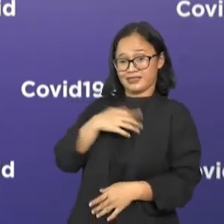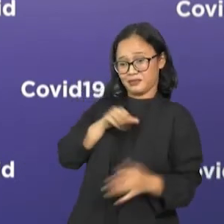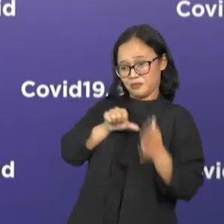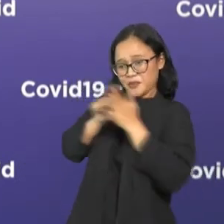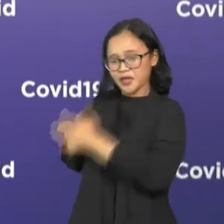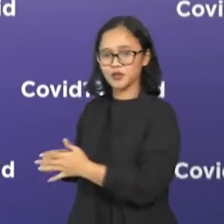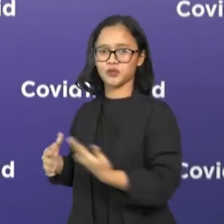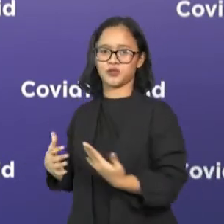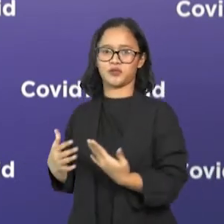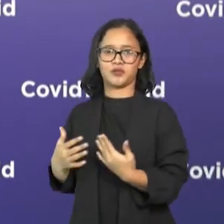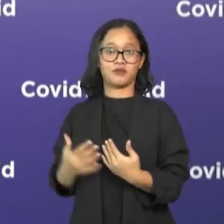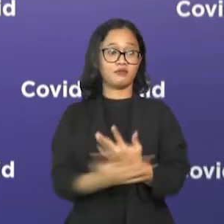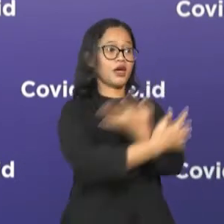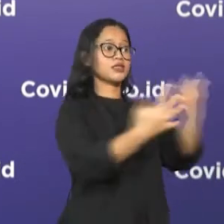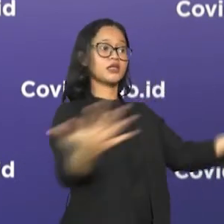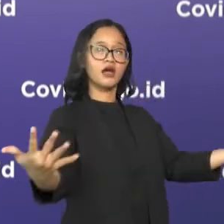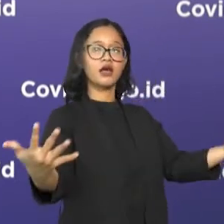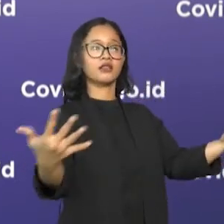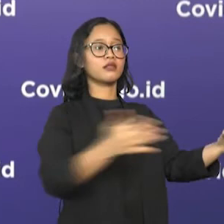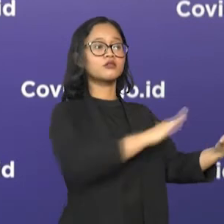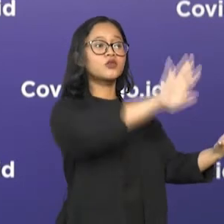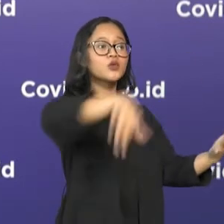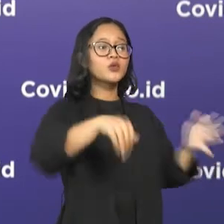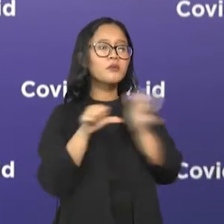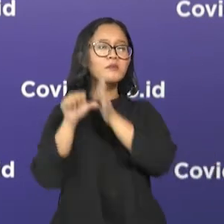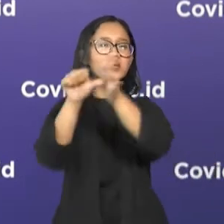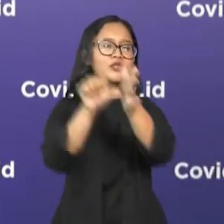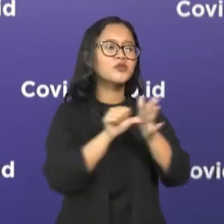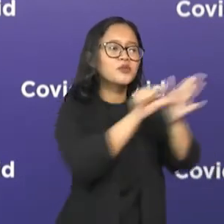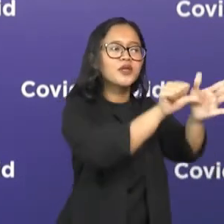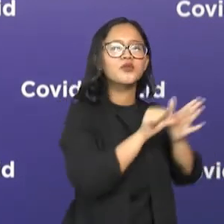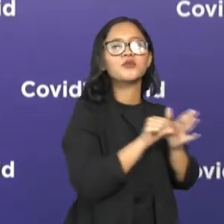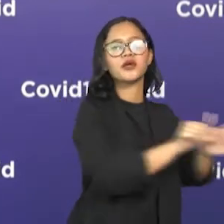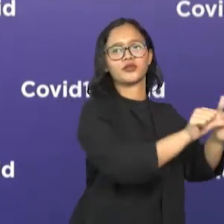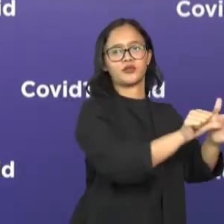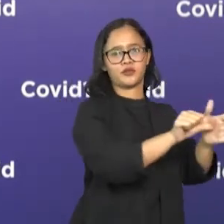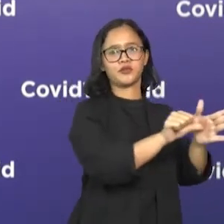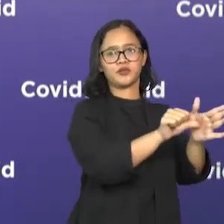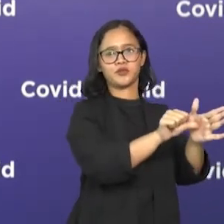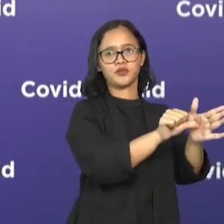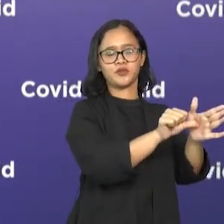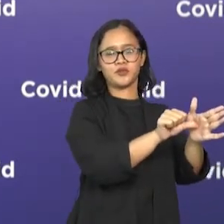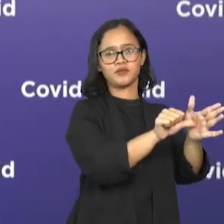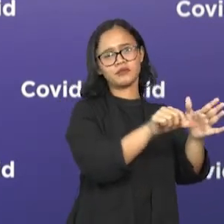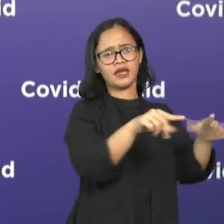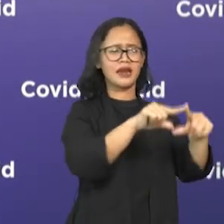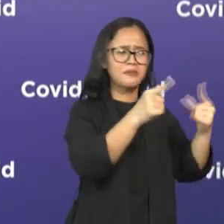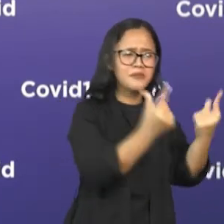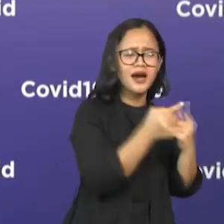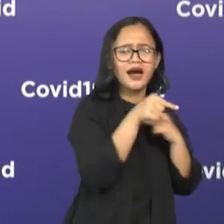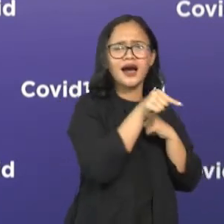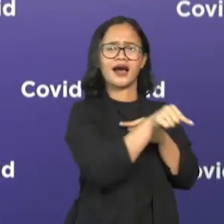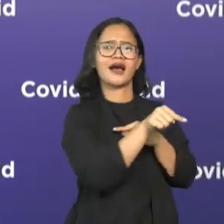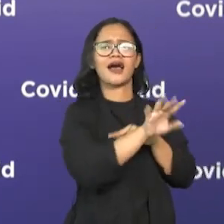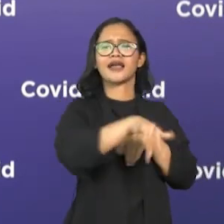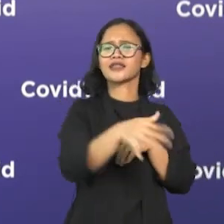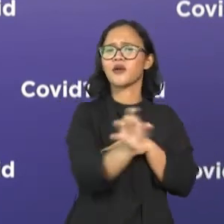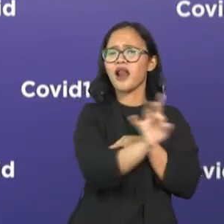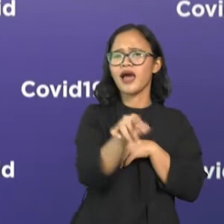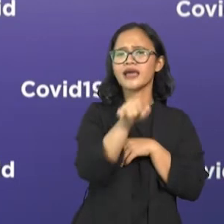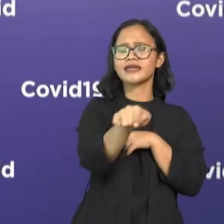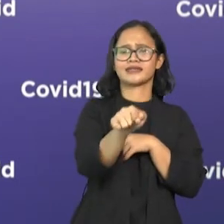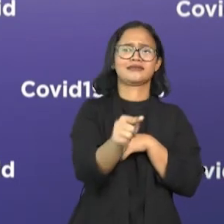membantu seluruh rakyat Indonesia yang kita bisa jangkau kepada lembaga-lembaga umat, kepada secara